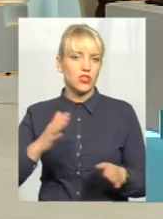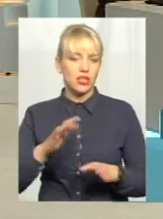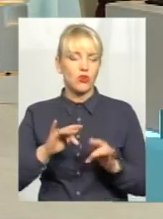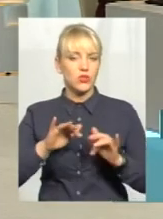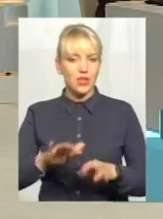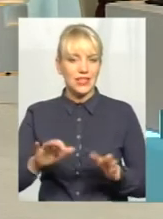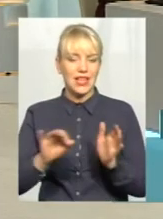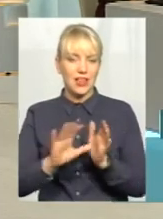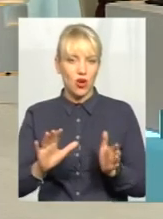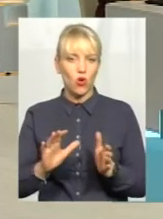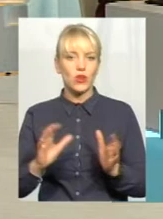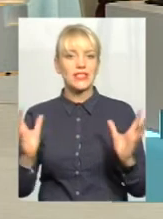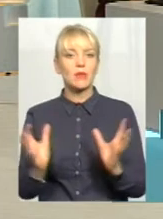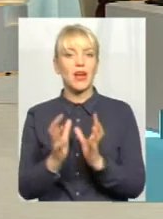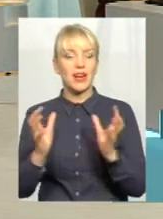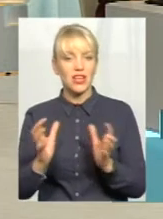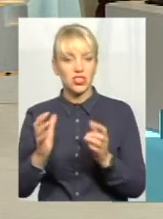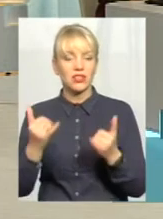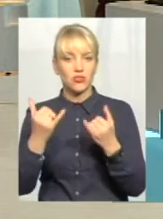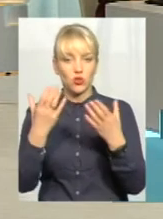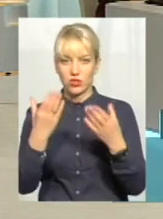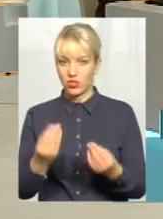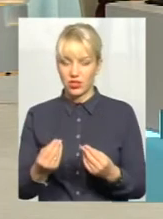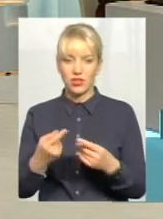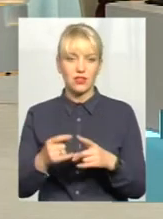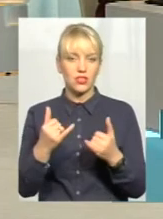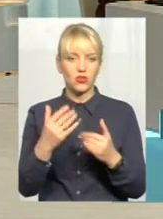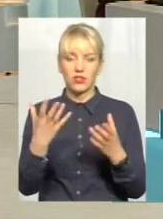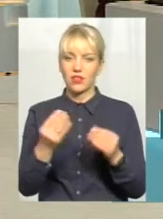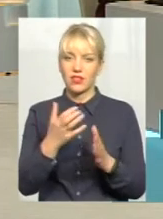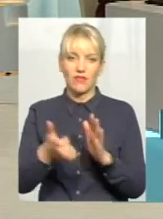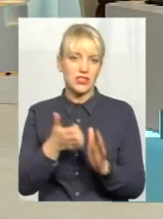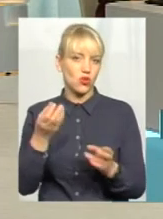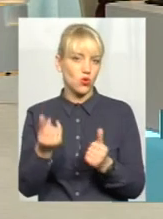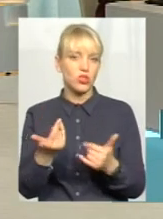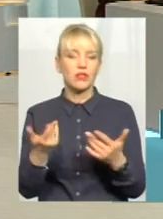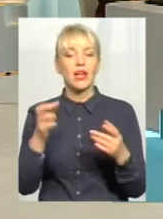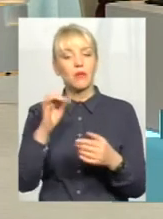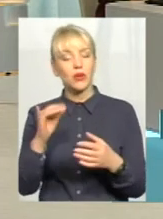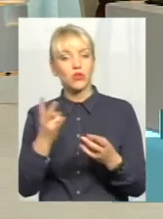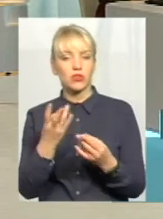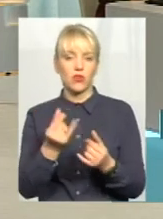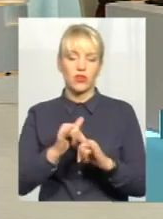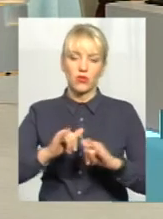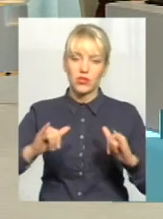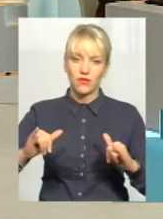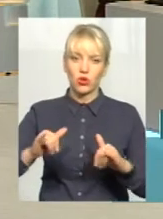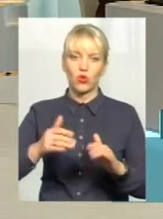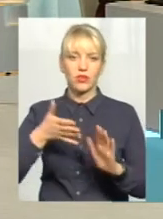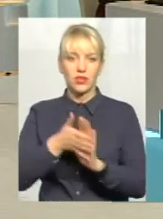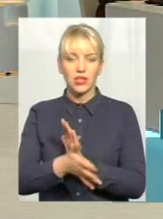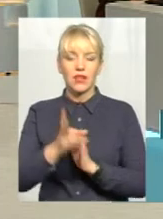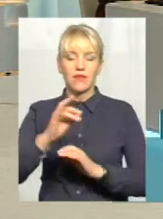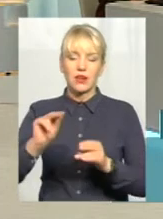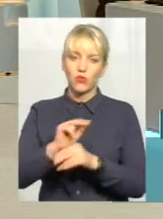заходів з енергозбереження, на сьогоднішній день просто не вистачає коштів. Ті кошти, які мали би піти в розвиток території, в ремонт